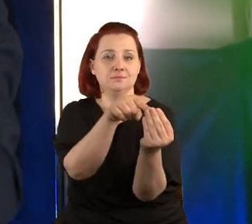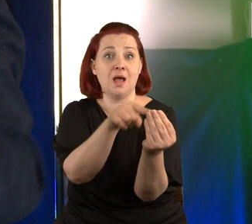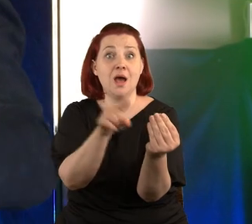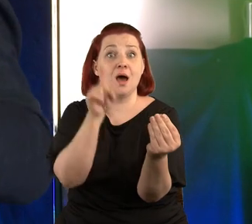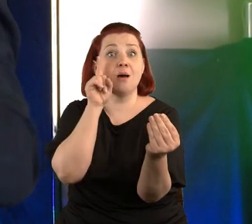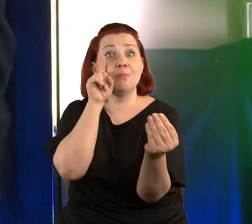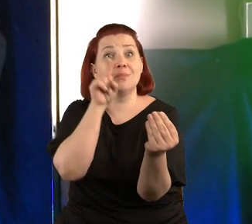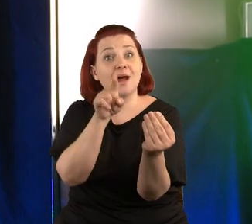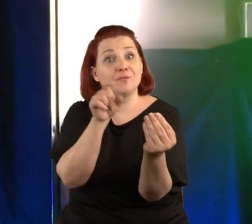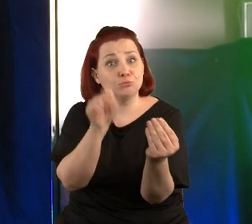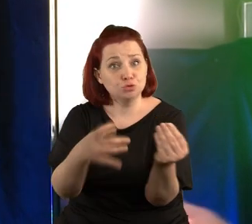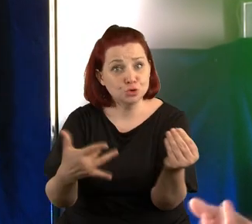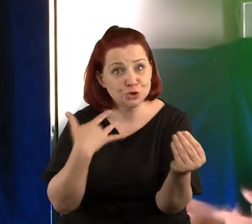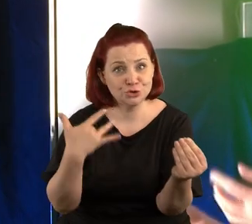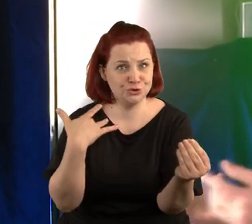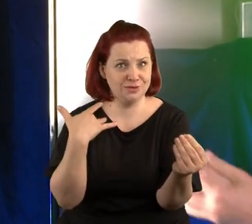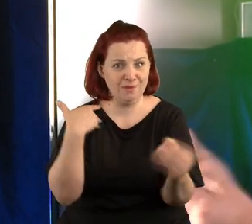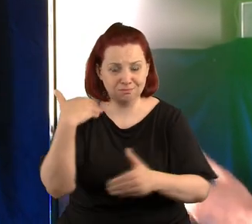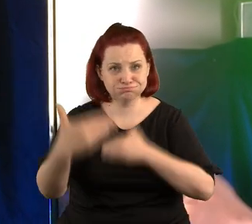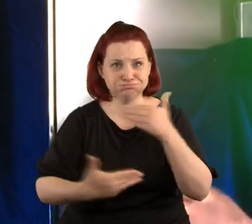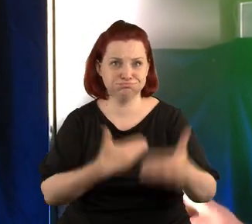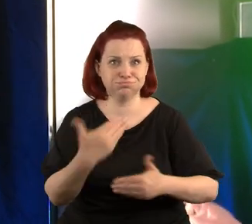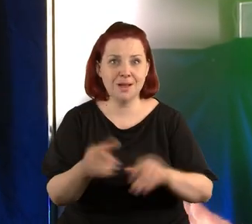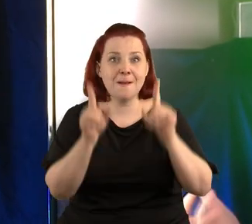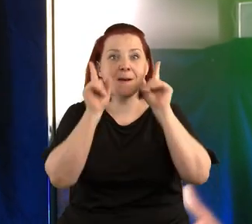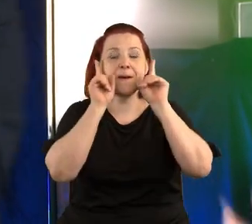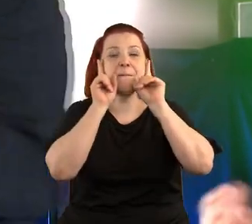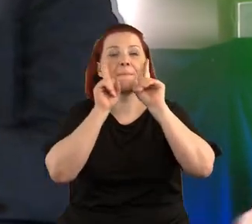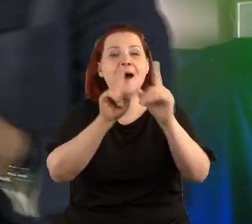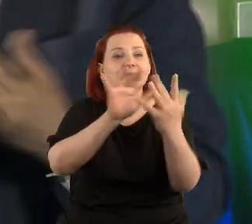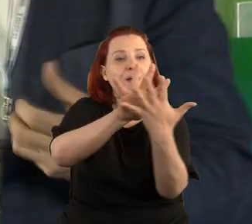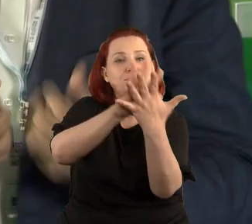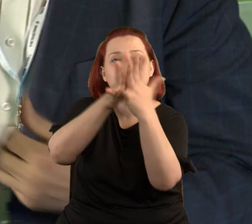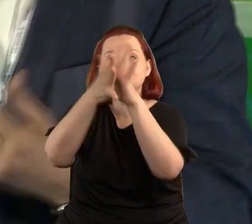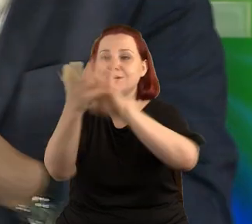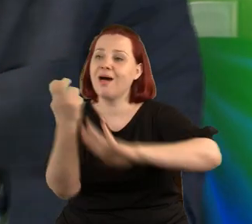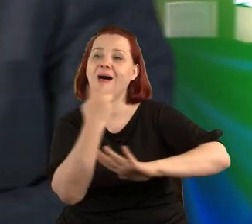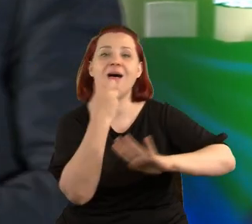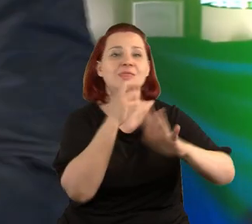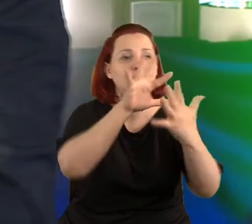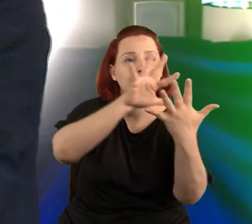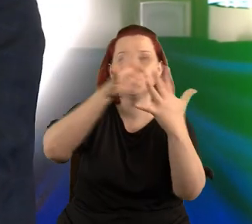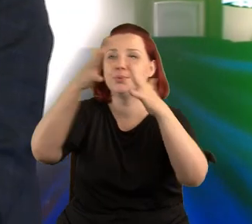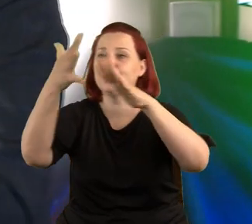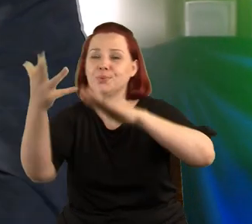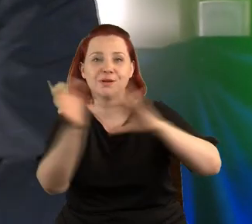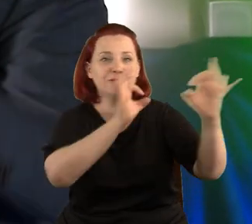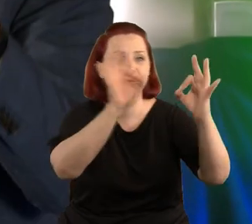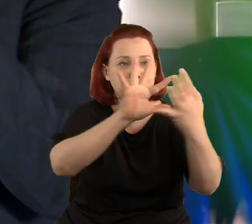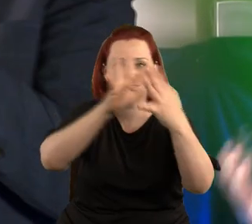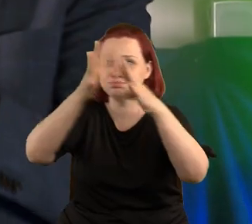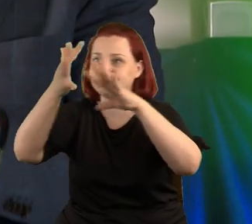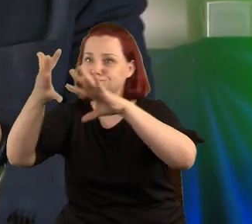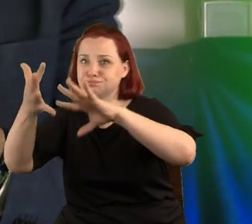jest organizmem żywym, prawda podlega metabolizmowi energetycznemu i informacyjnemu i